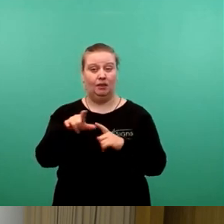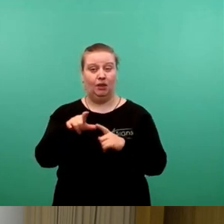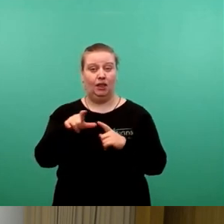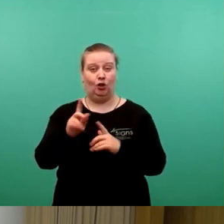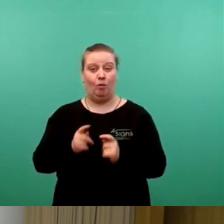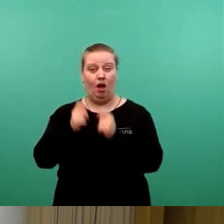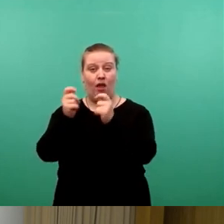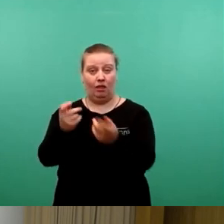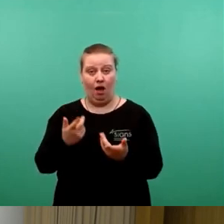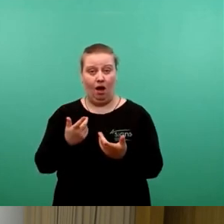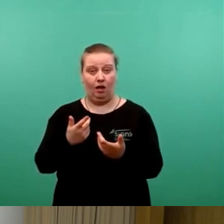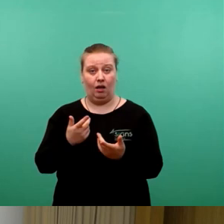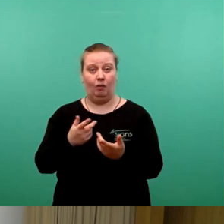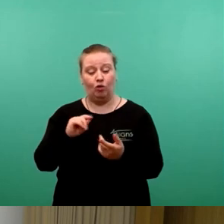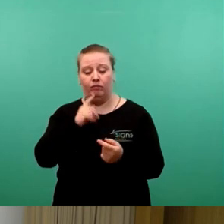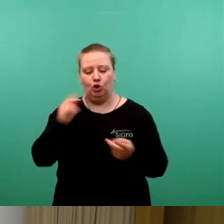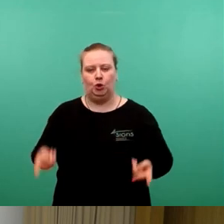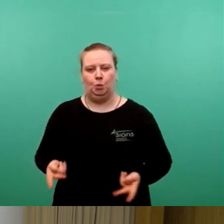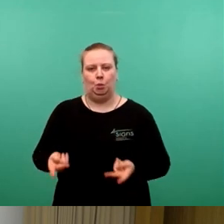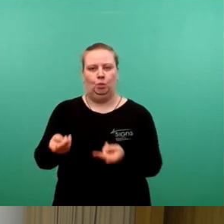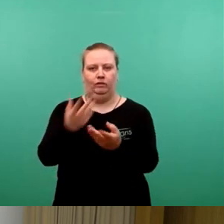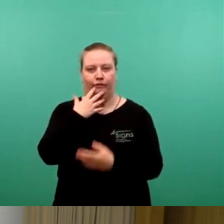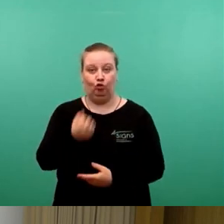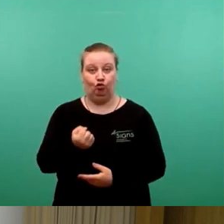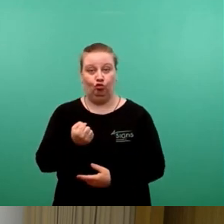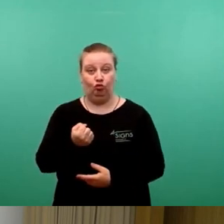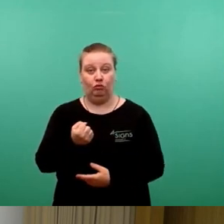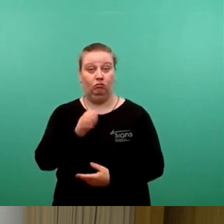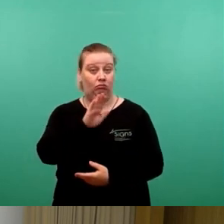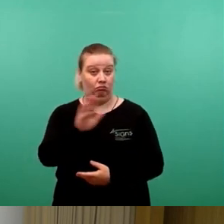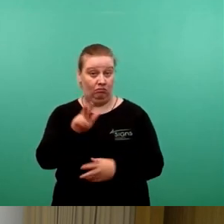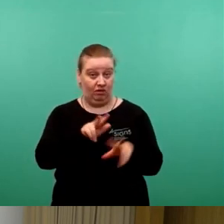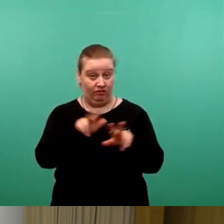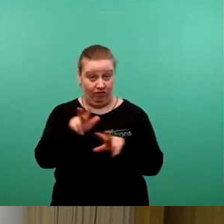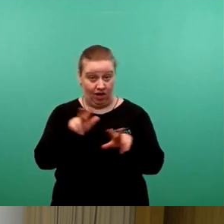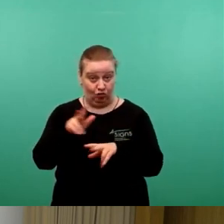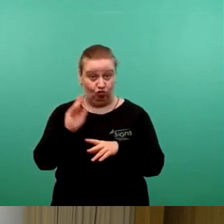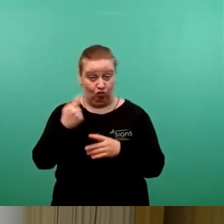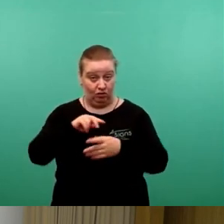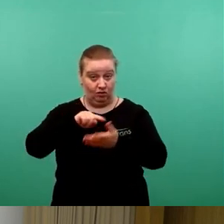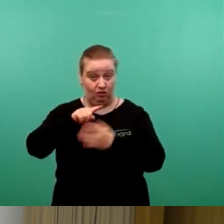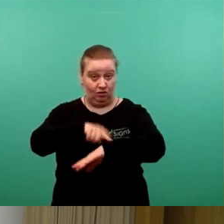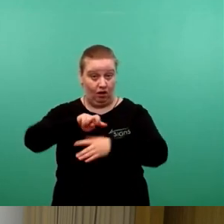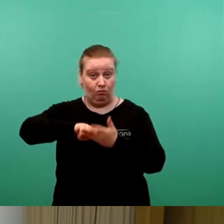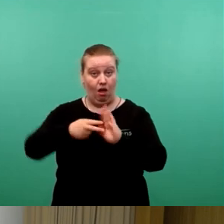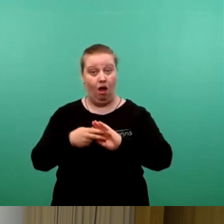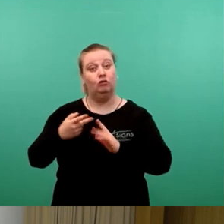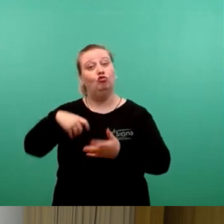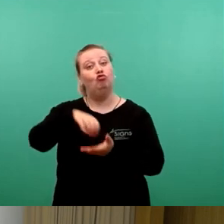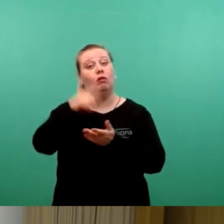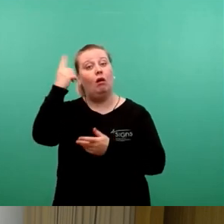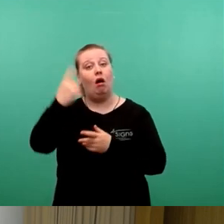gestellt, um dieses Thema ein Stück voranzubringen. Gibt es jetzt von Seiten der Verwaltung schon einen konkreten Zeitplan, wann der Stadtrat damit sozusagen